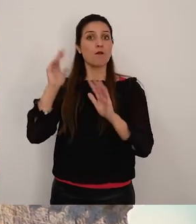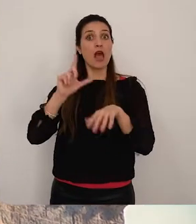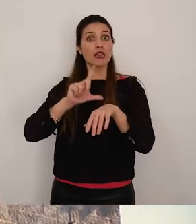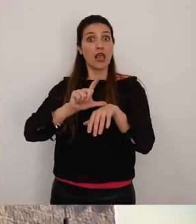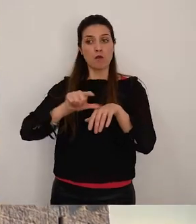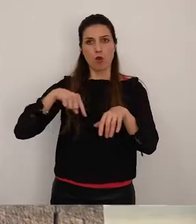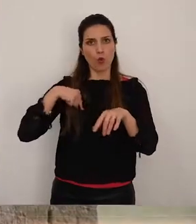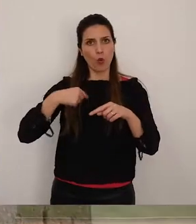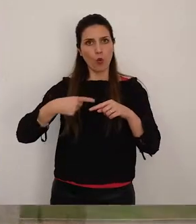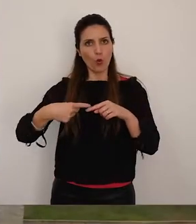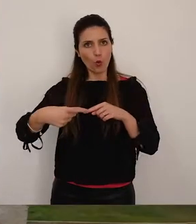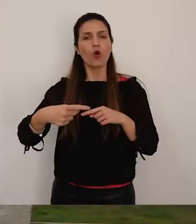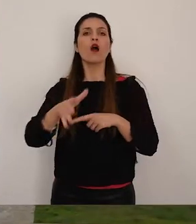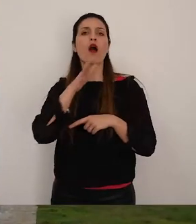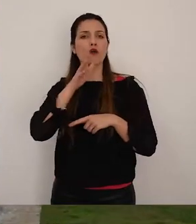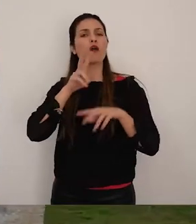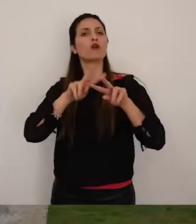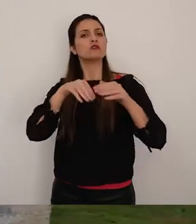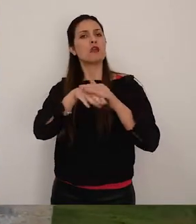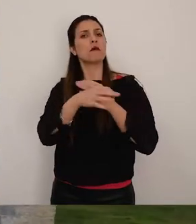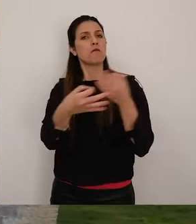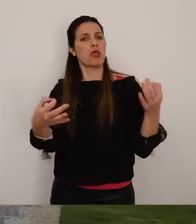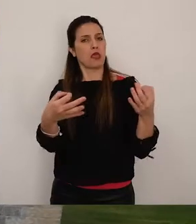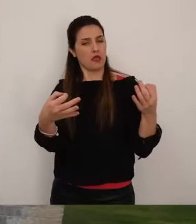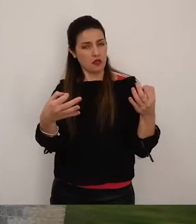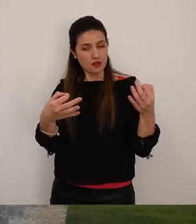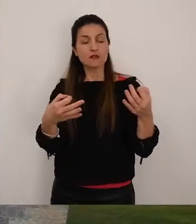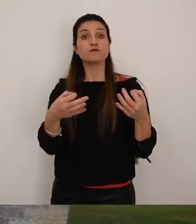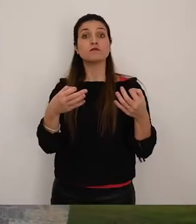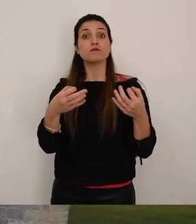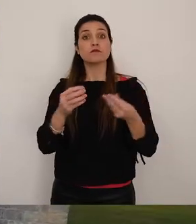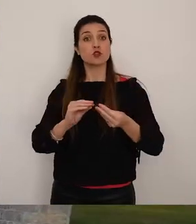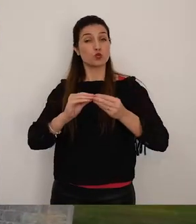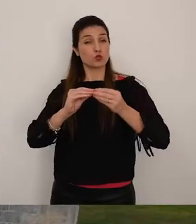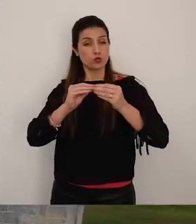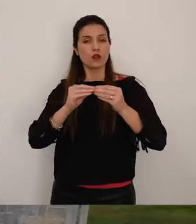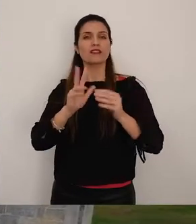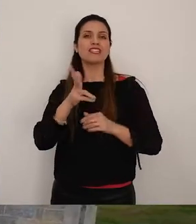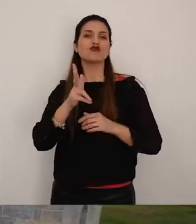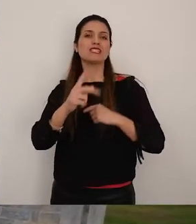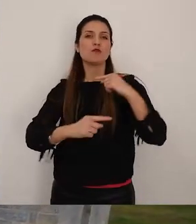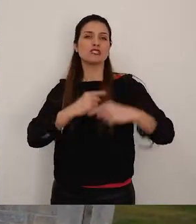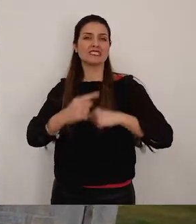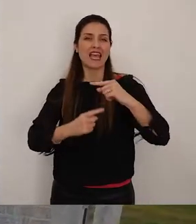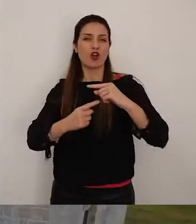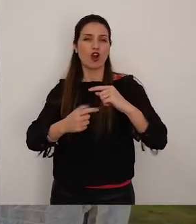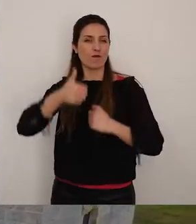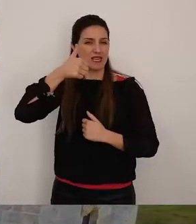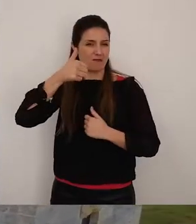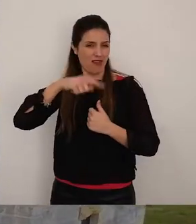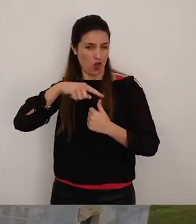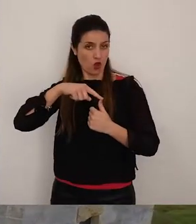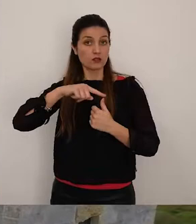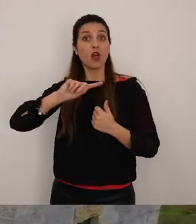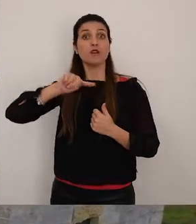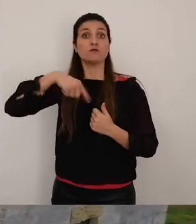tempo la struttura nel suo primo nucleo originario risale al tredicesimo secolo subì poi un